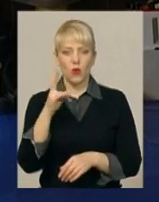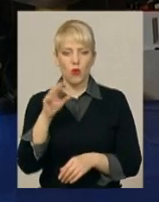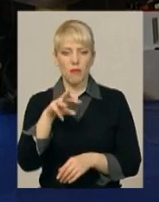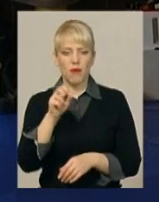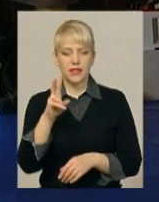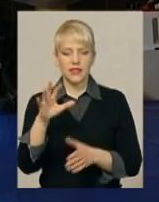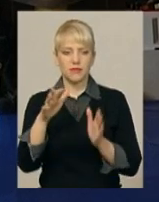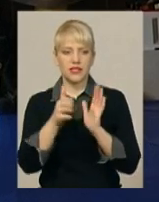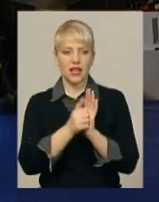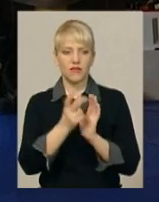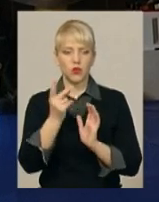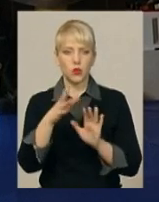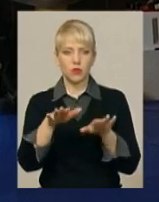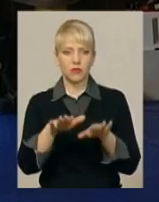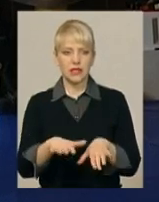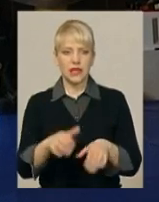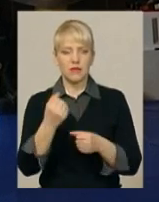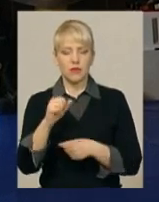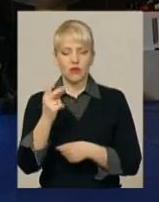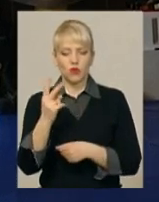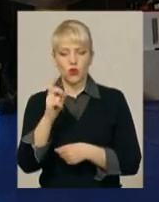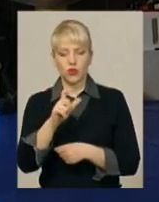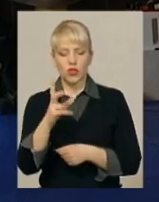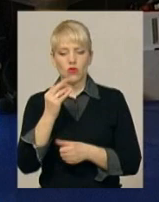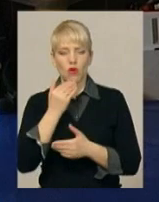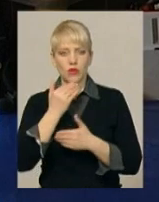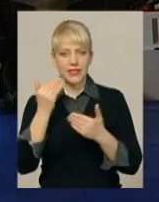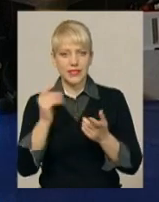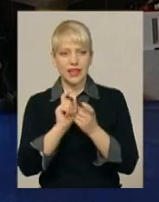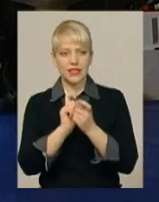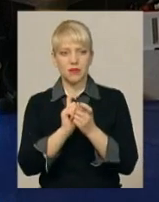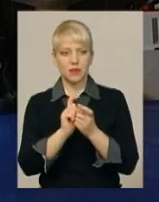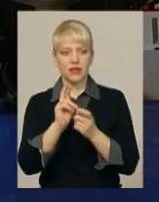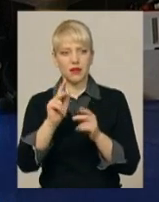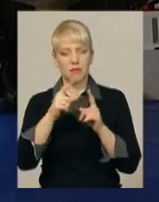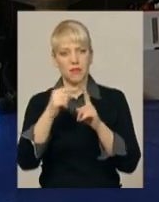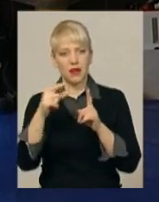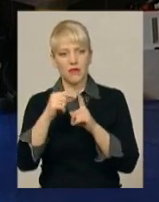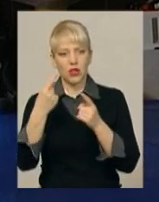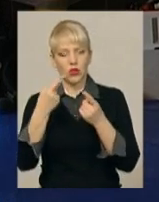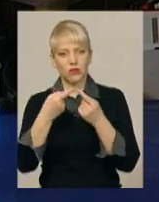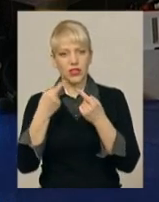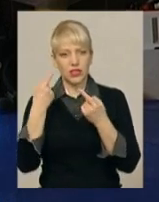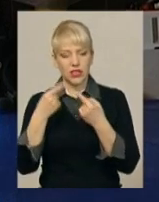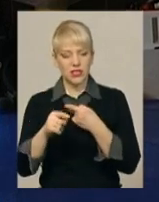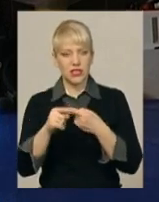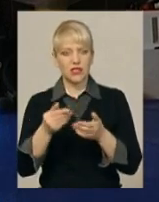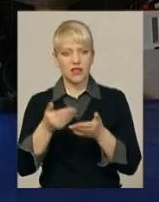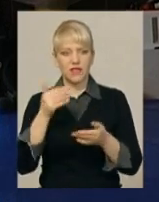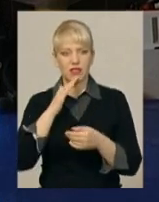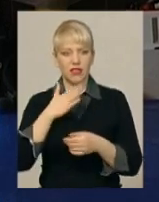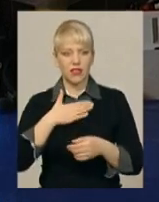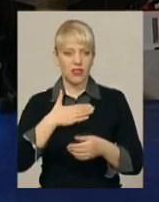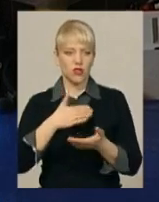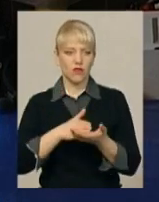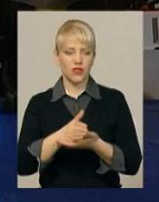місце, він теж переміг двох чоловік, але останній бій, так як правила трішки відрізнялись від нашого виду спорту,